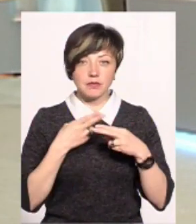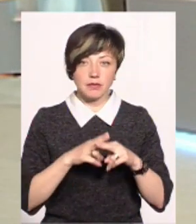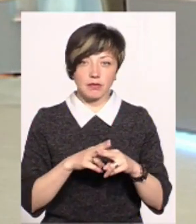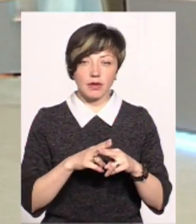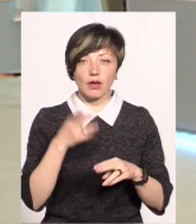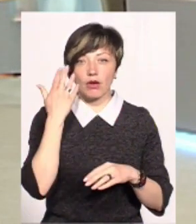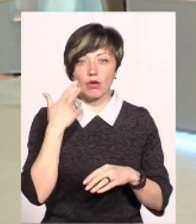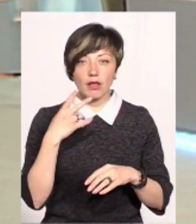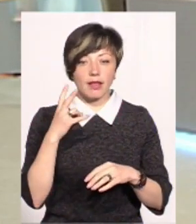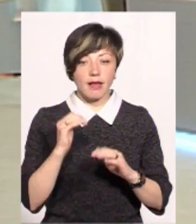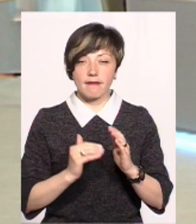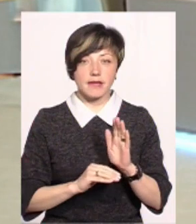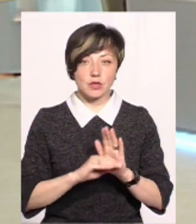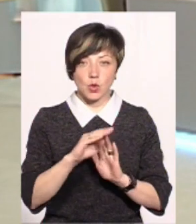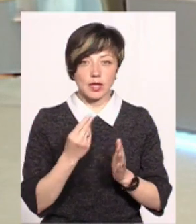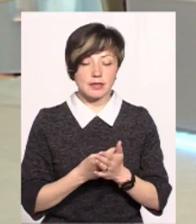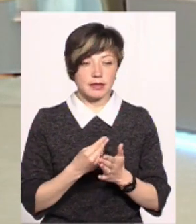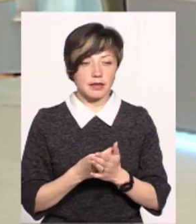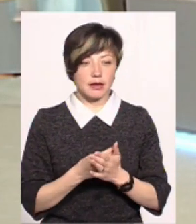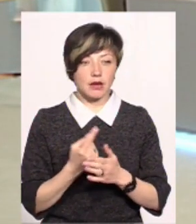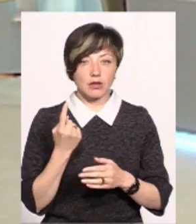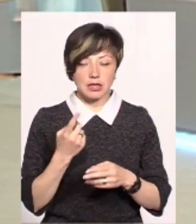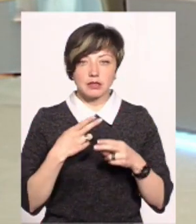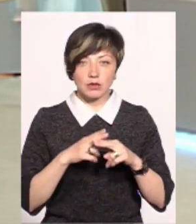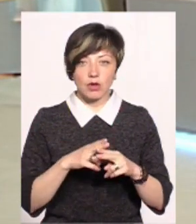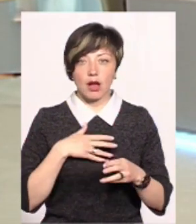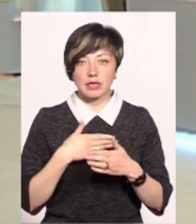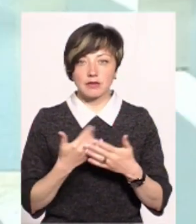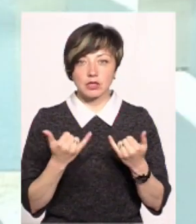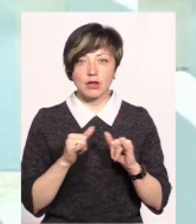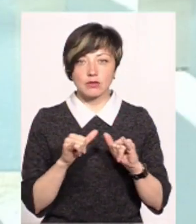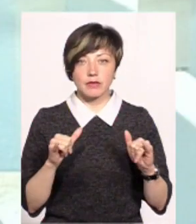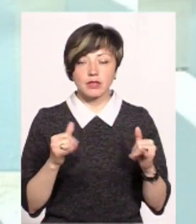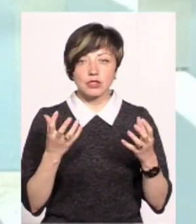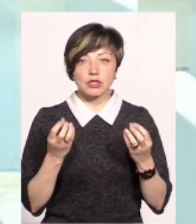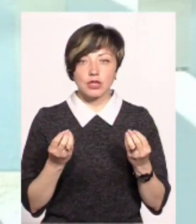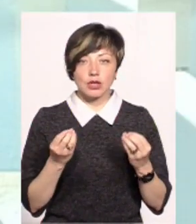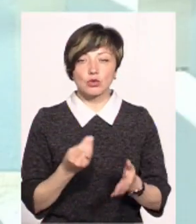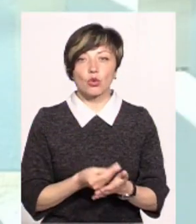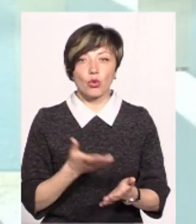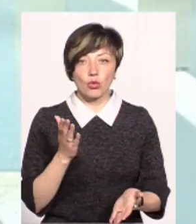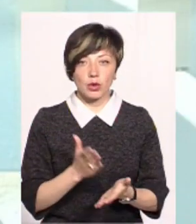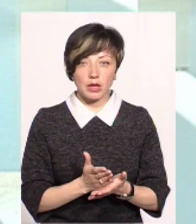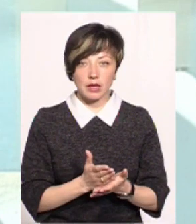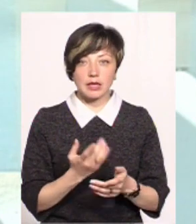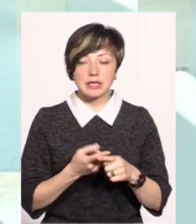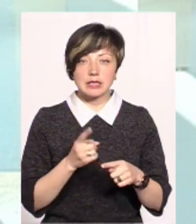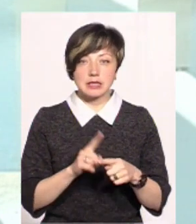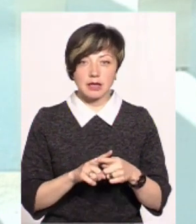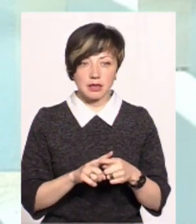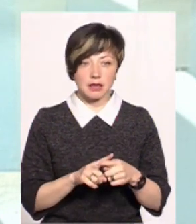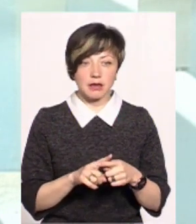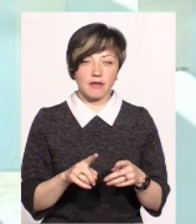технологіями, коли невисока ціна. Одна з технологій, яка досить активно зараз розвивається, вона є ще досить дорогою. Тобто, це є